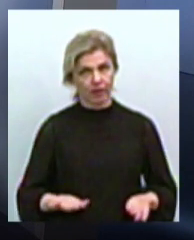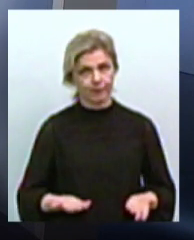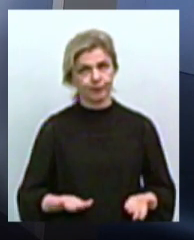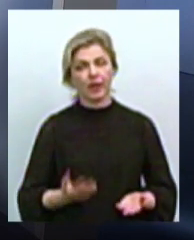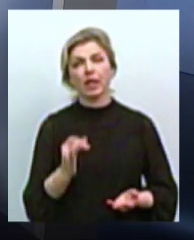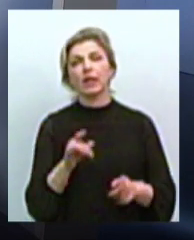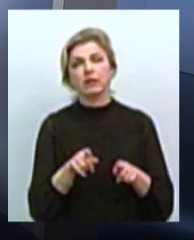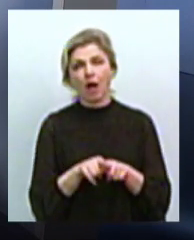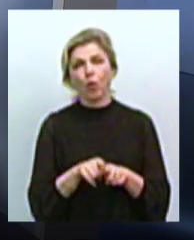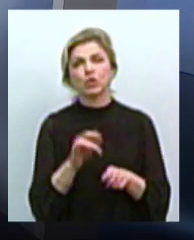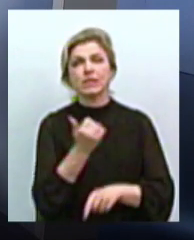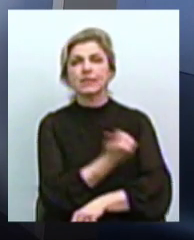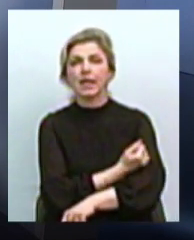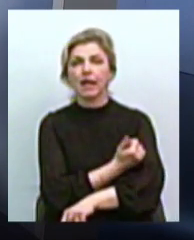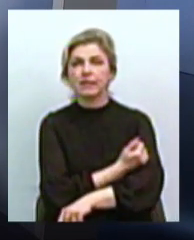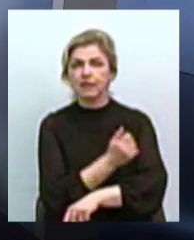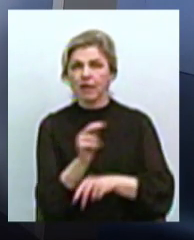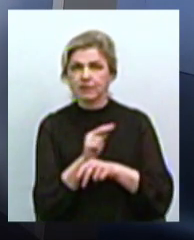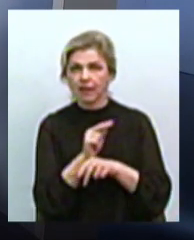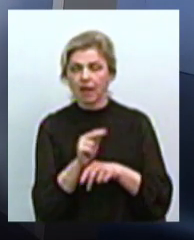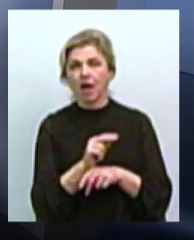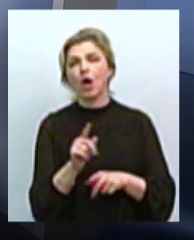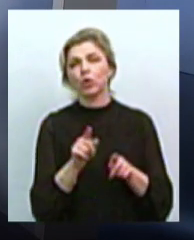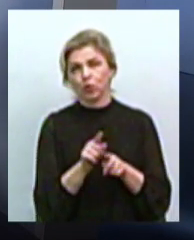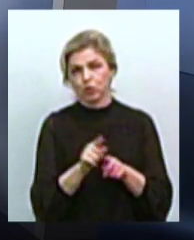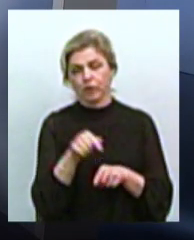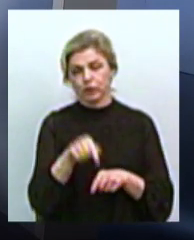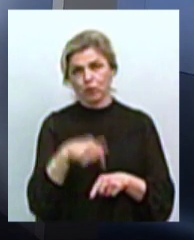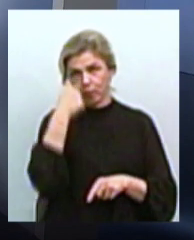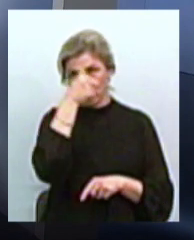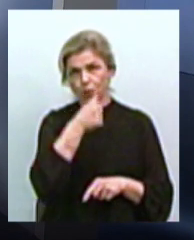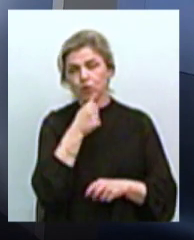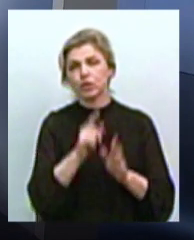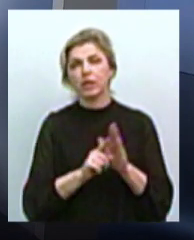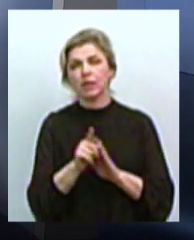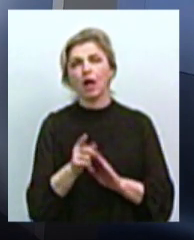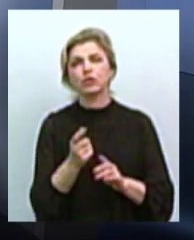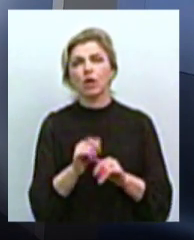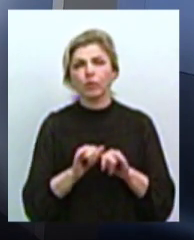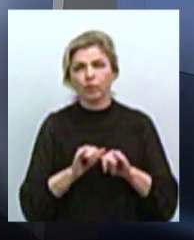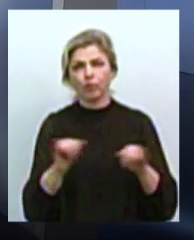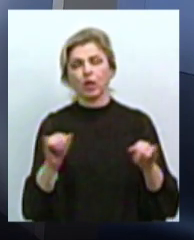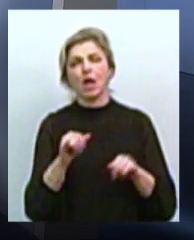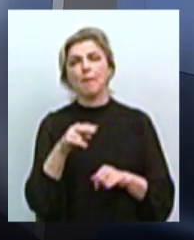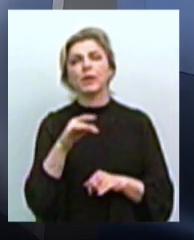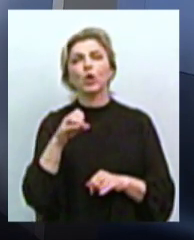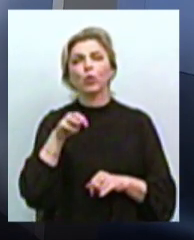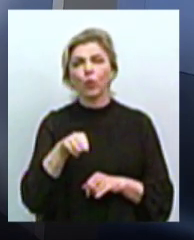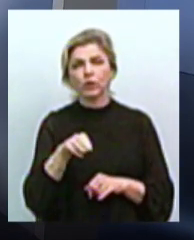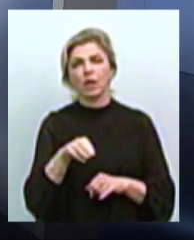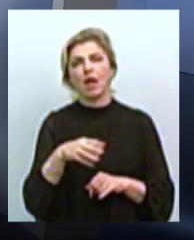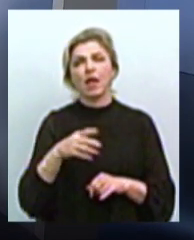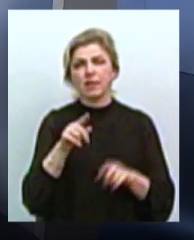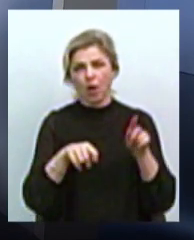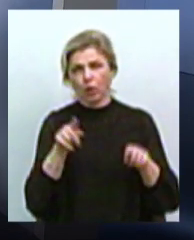Також сама стерилізація. І в цьому році ми почали впроваджувати проєкт в притулки в деяких містах України,